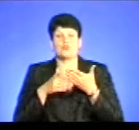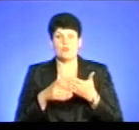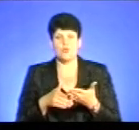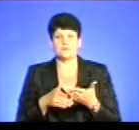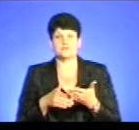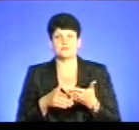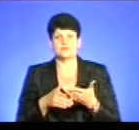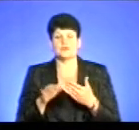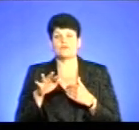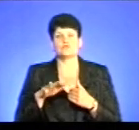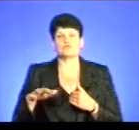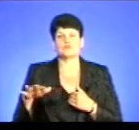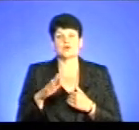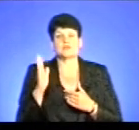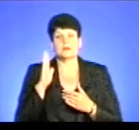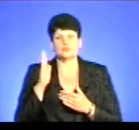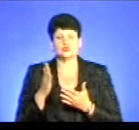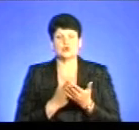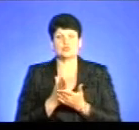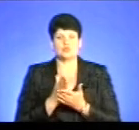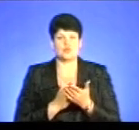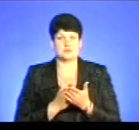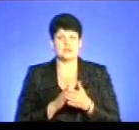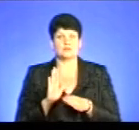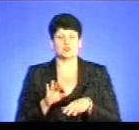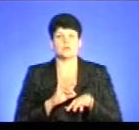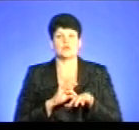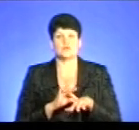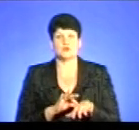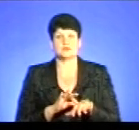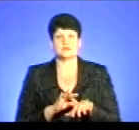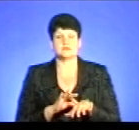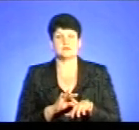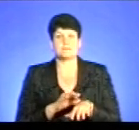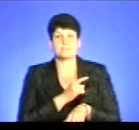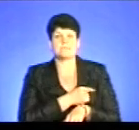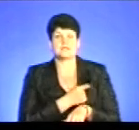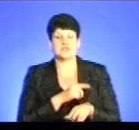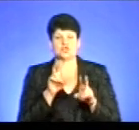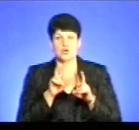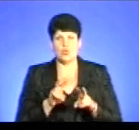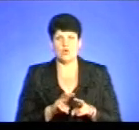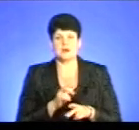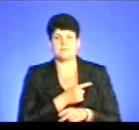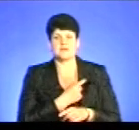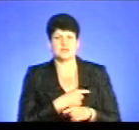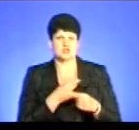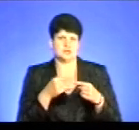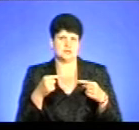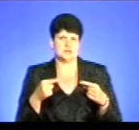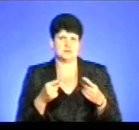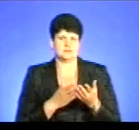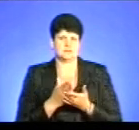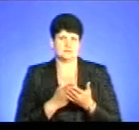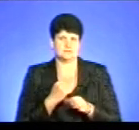якраз в зоні, де він буде обслуговувати, або де проводити буде саме медичний огляд і медичні різні маніпуляції і так далі.